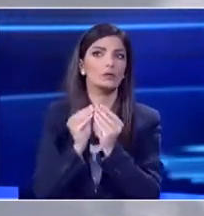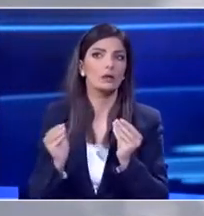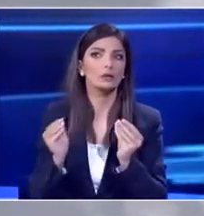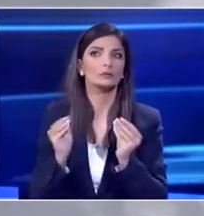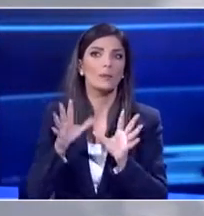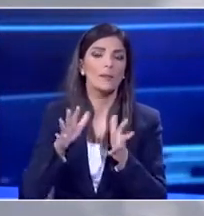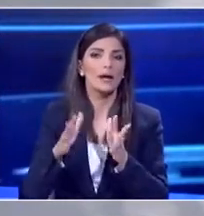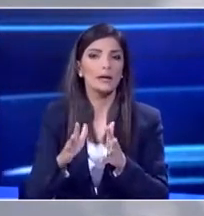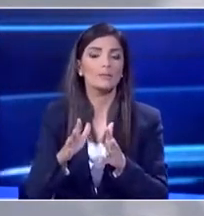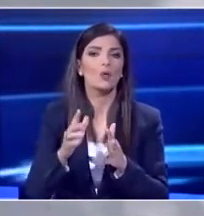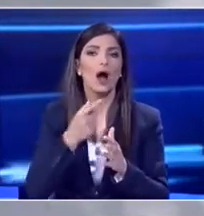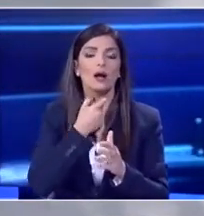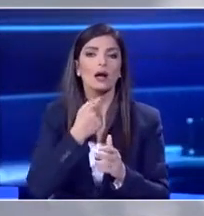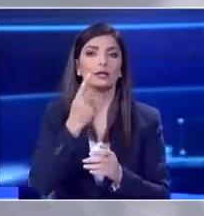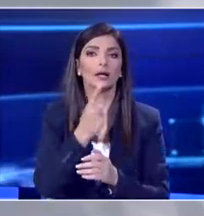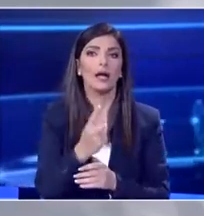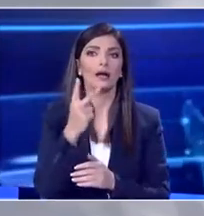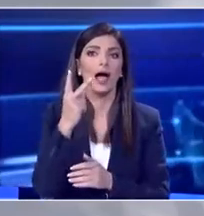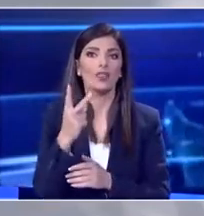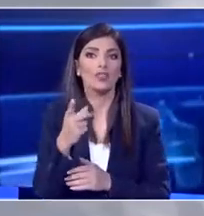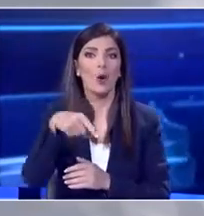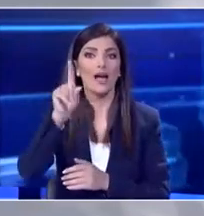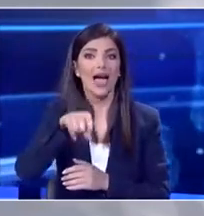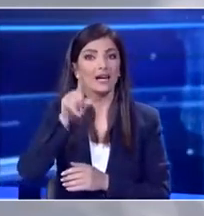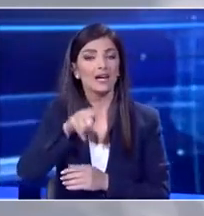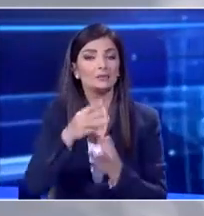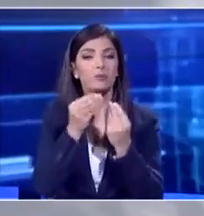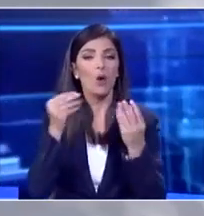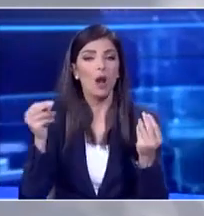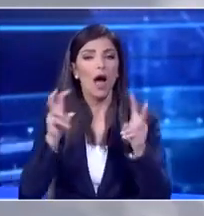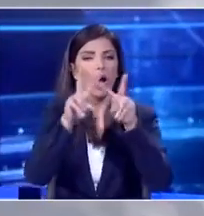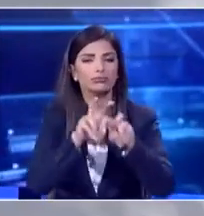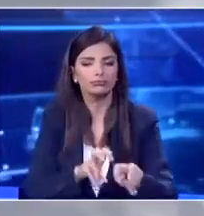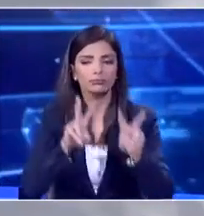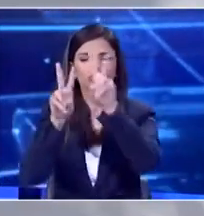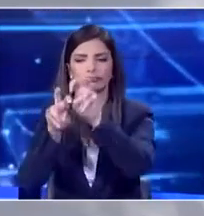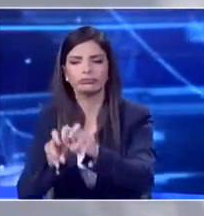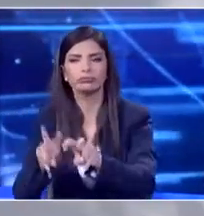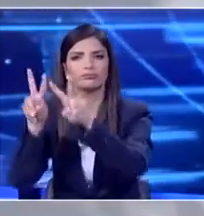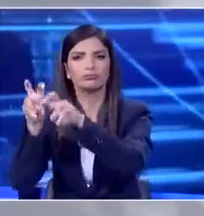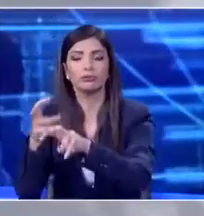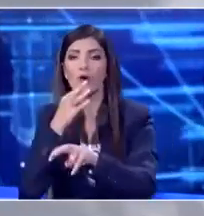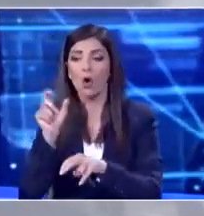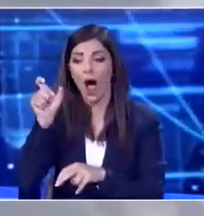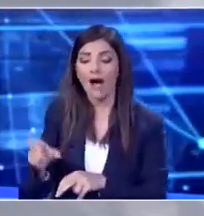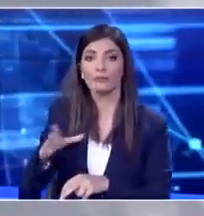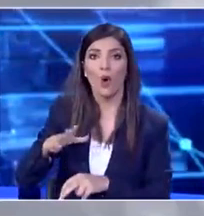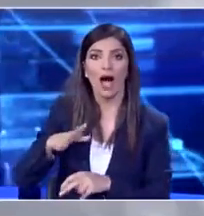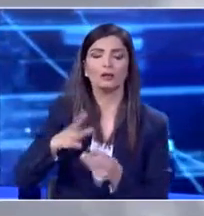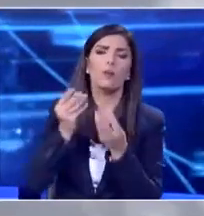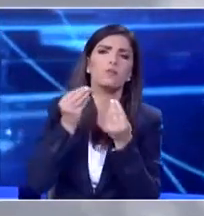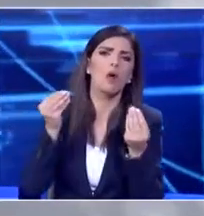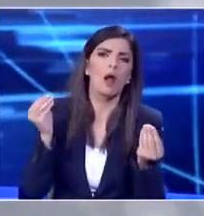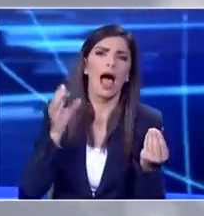-δύο μέρες θα διεργηθεί ένας μεγάλος αριθμός εξετάσεων διότι αντιλαμβάνουμε να έχει και τέσεις επαφές του συγκεκριμένου κύριου ούτως